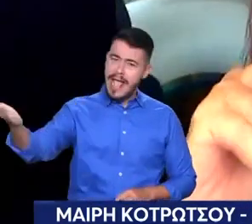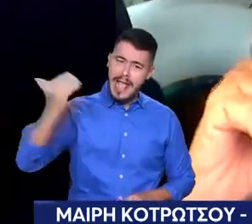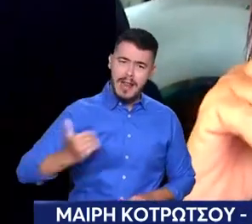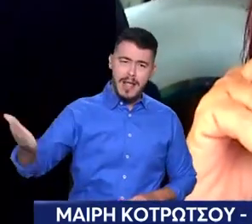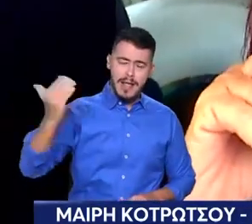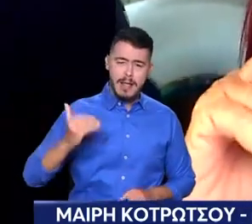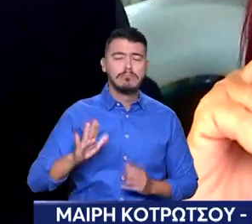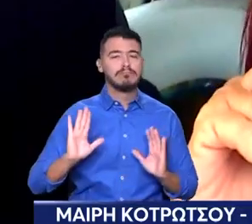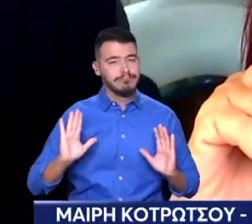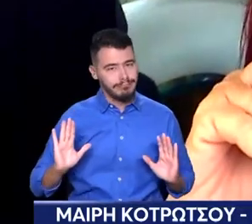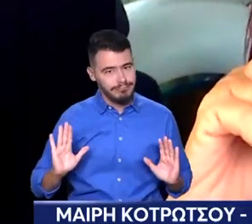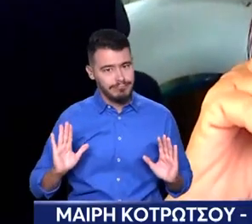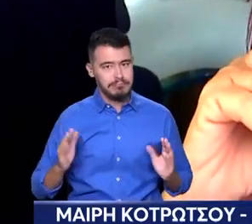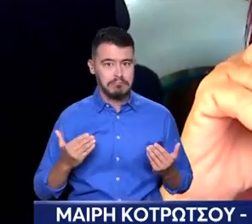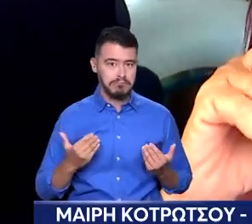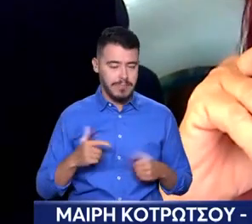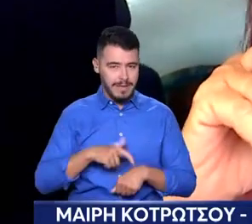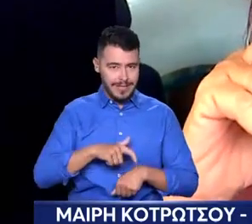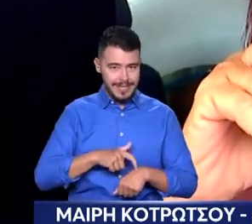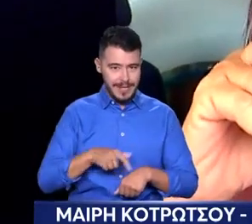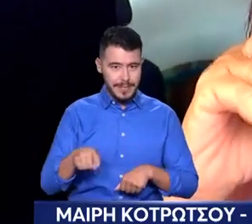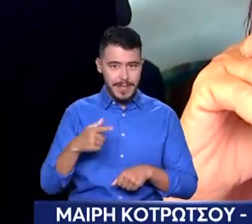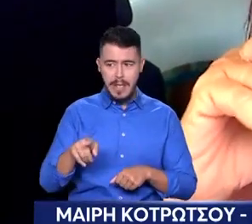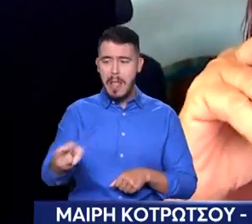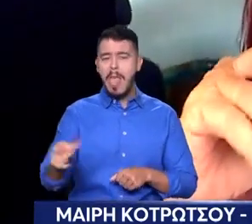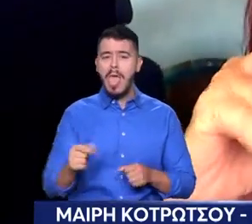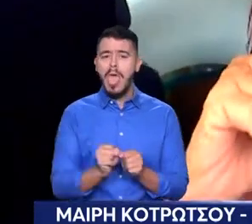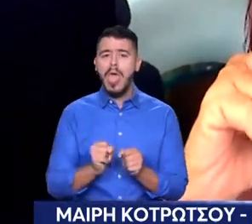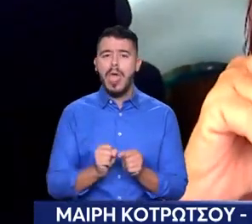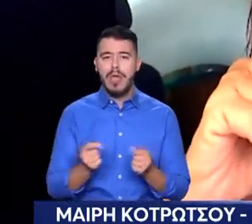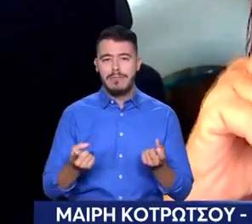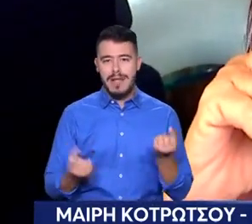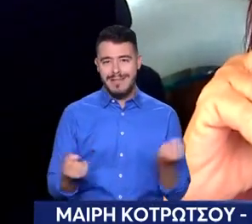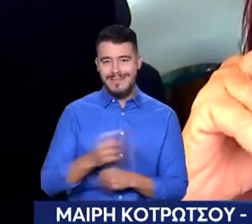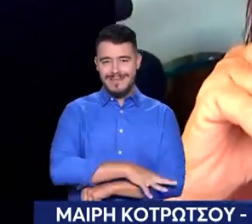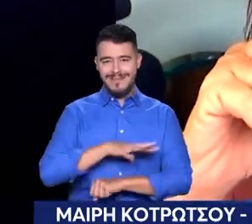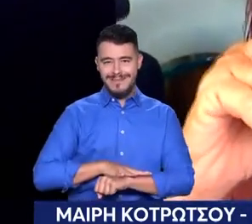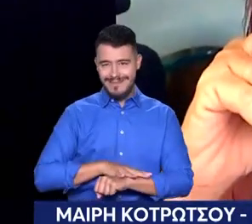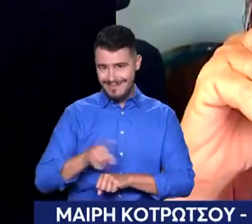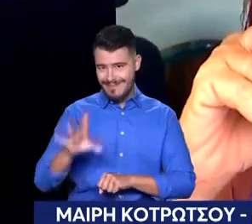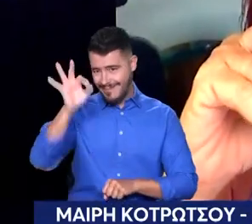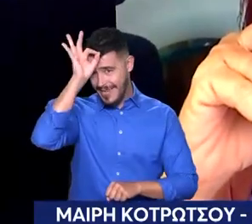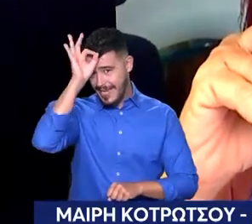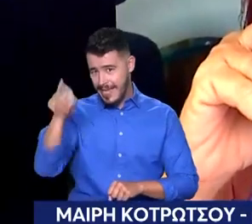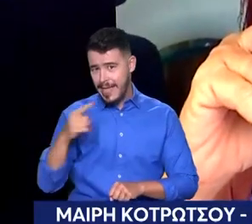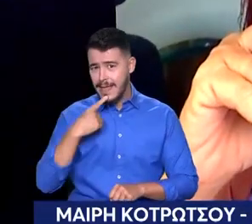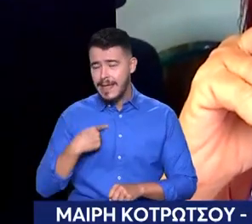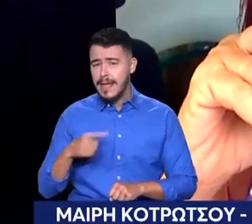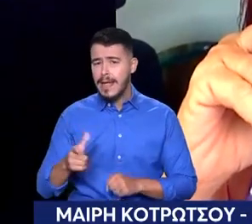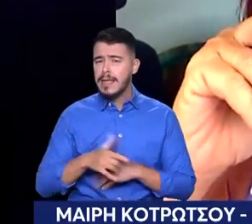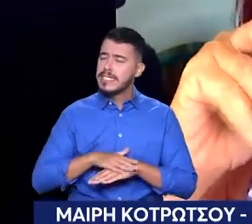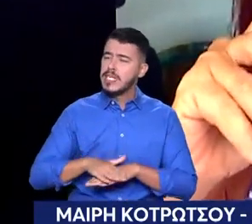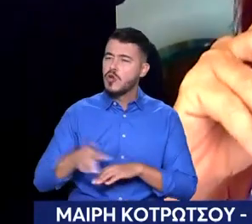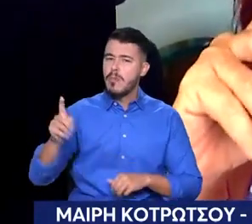είχαν από πίσω του το, εγώ δεν το είχα δει, το αυτοκίνητο του λιμεναχείου και έχει δει όλη τη σκηνή. Και έρχεται ο άνθρωπος και του λέει, γιατί με φωνάζεις,